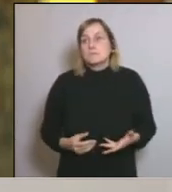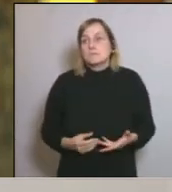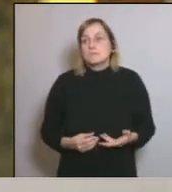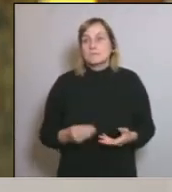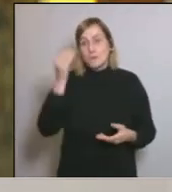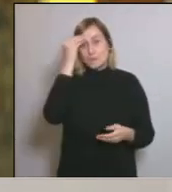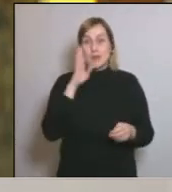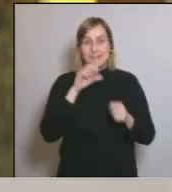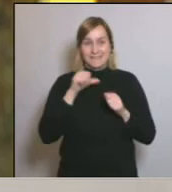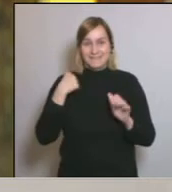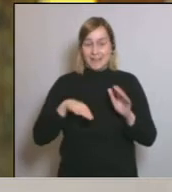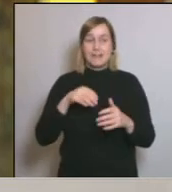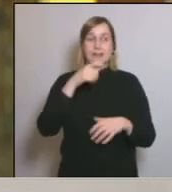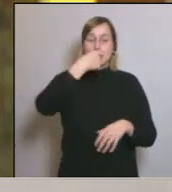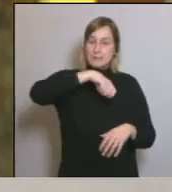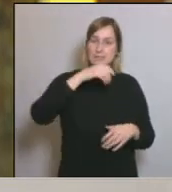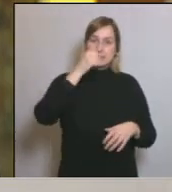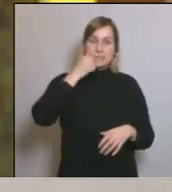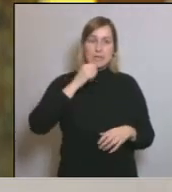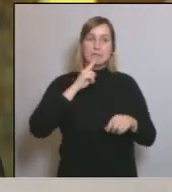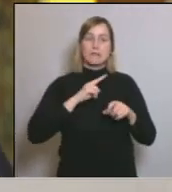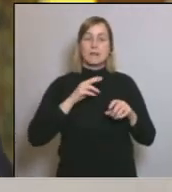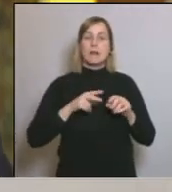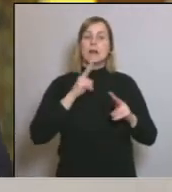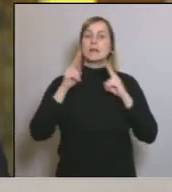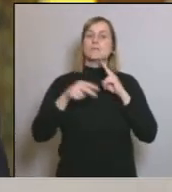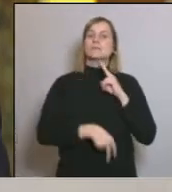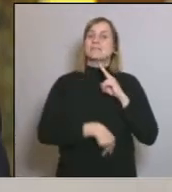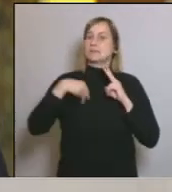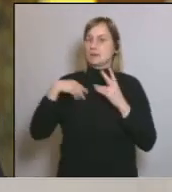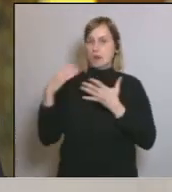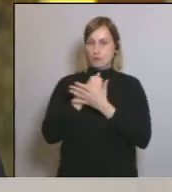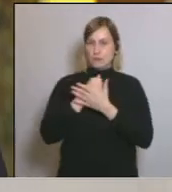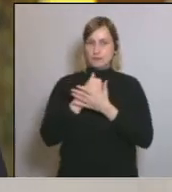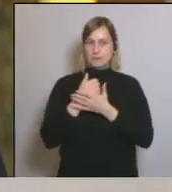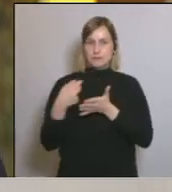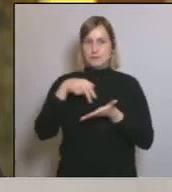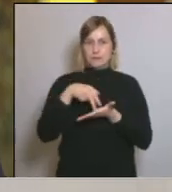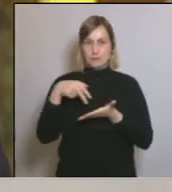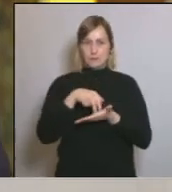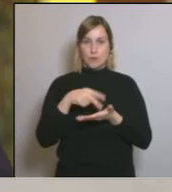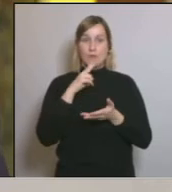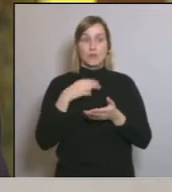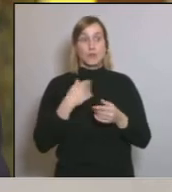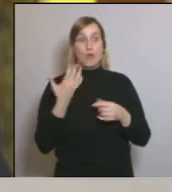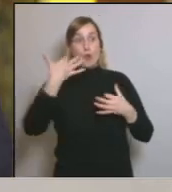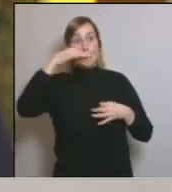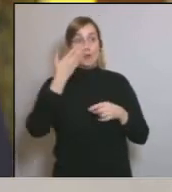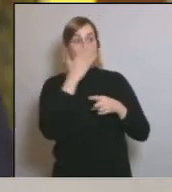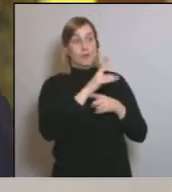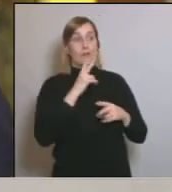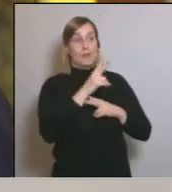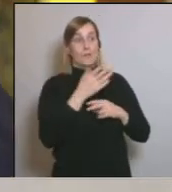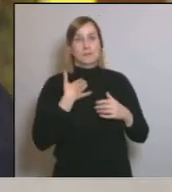El president Sánchez ha fet una resposta global a totes les intervencions. Per cert, no ho he suggerit jo, perquè ara si ho digués jo ja